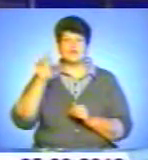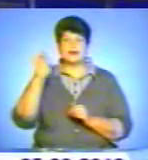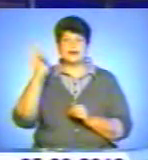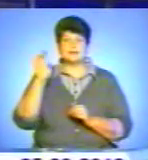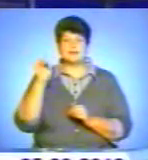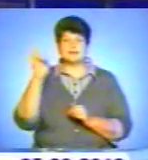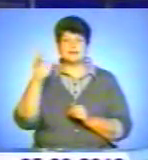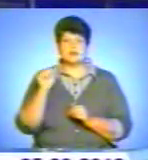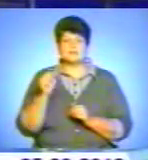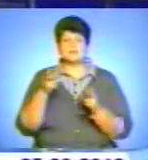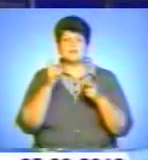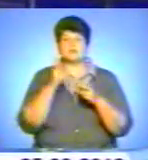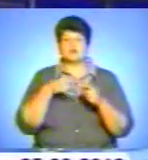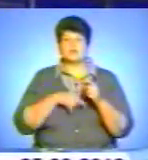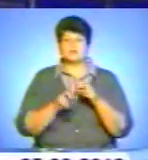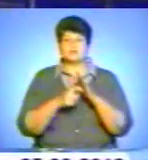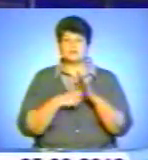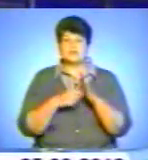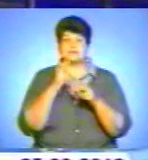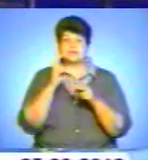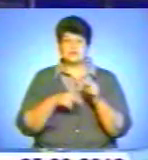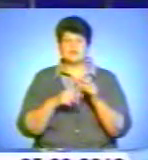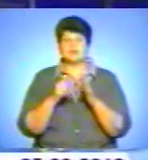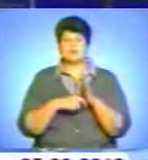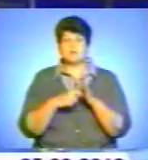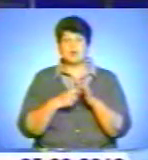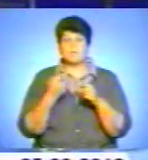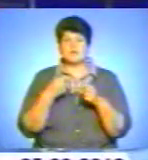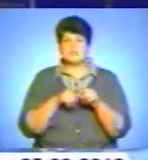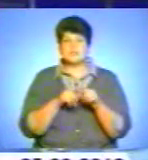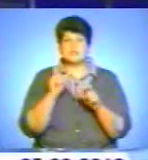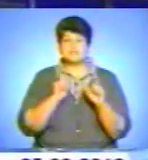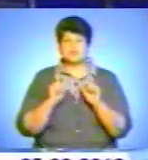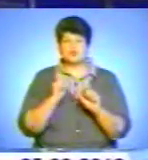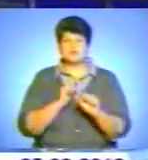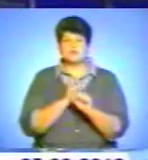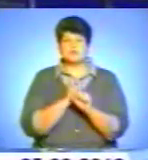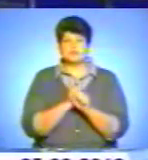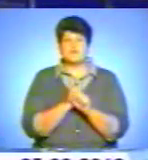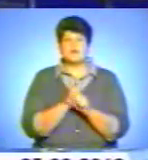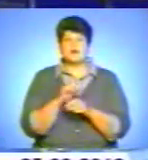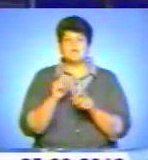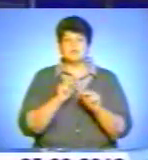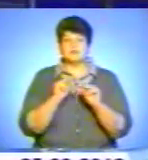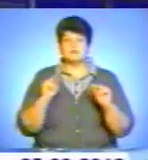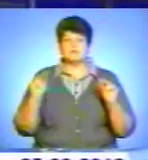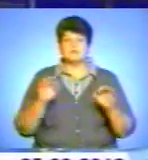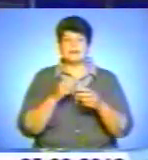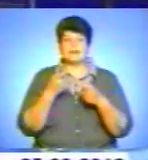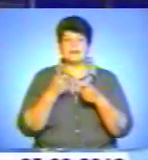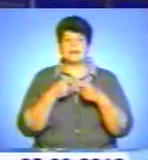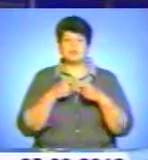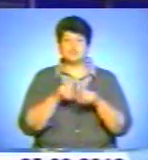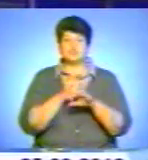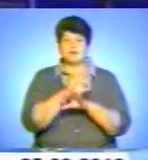Донецьку, закінчив Донецький політехнічний інститут. Працював викладачем кафедри інженерної графіки і брав уроки вокалу заслуженого